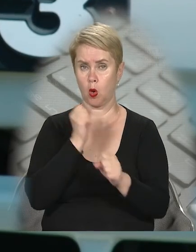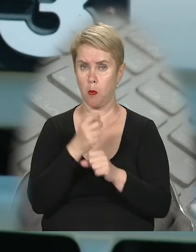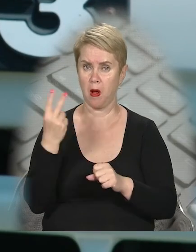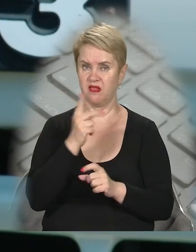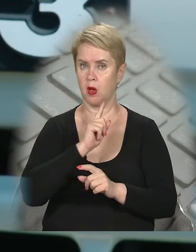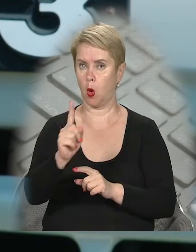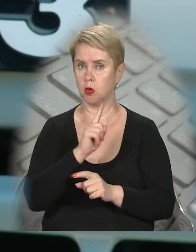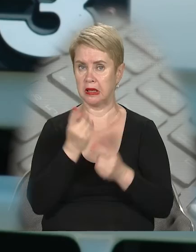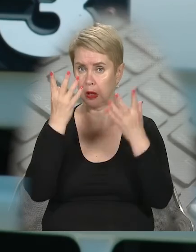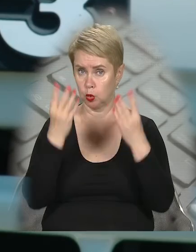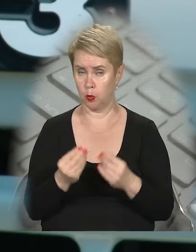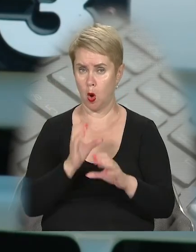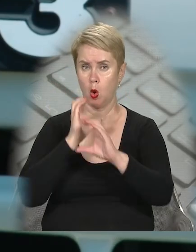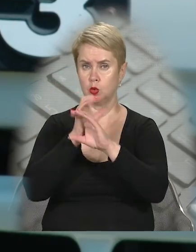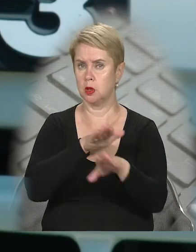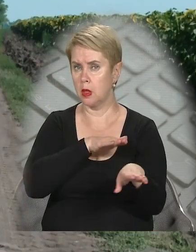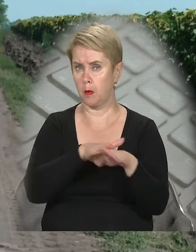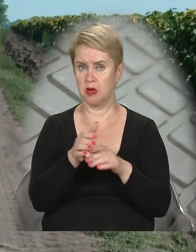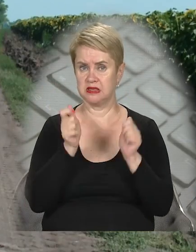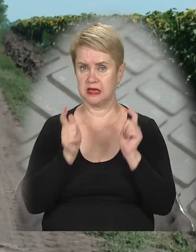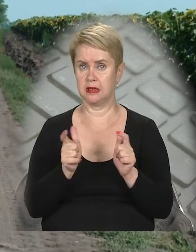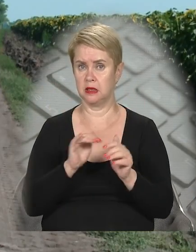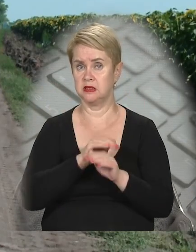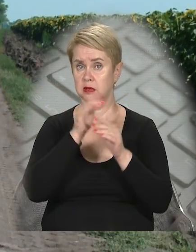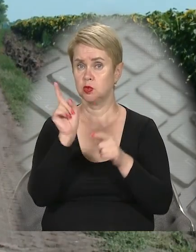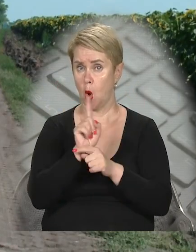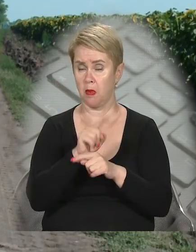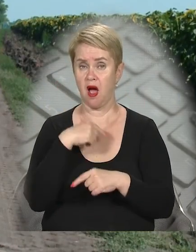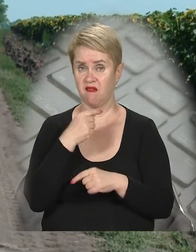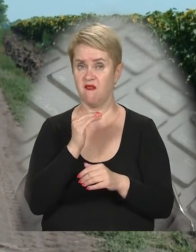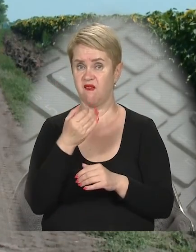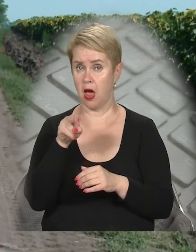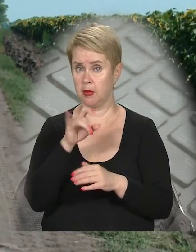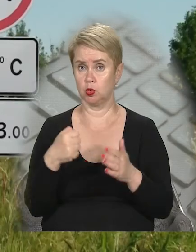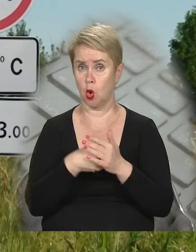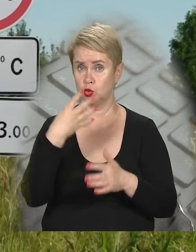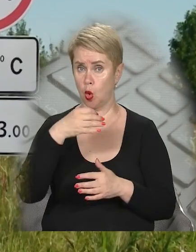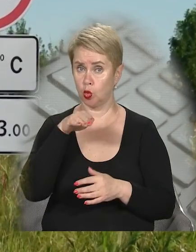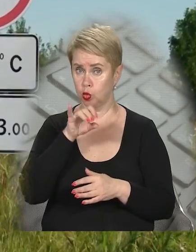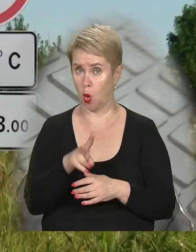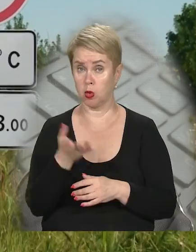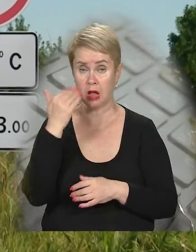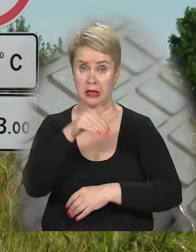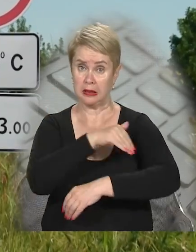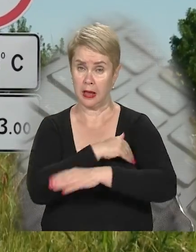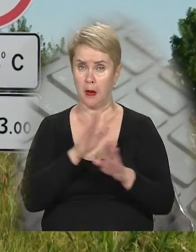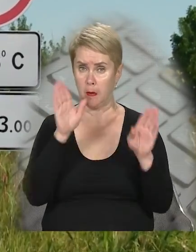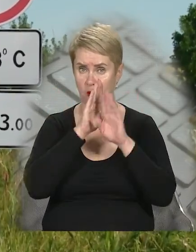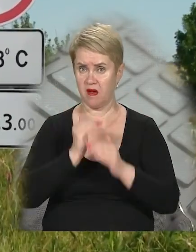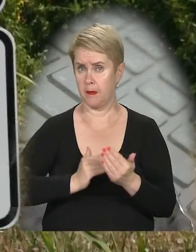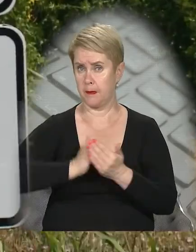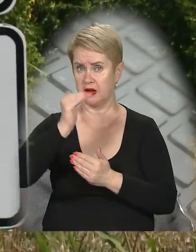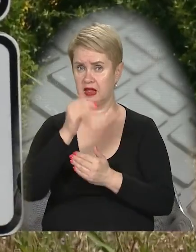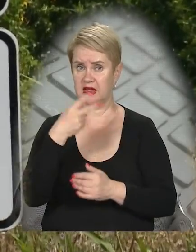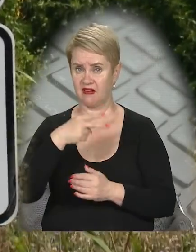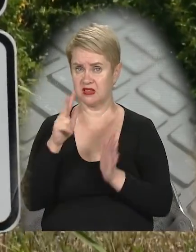по дві ходки на добу. Кузови наповнюють згідно із нормами, твердять фермери, до 40 тонн. Але коли температура повітря підіймається